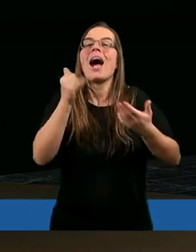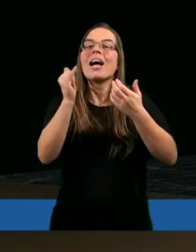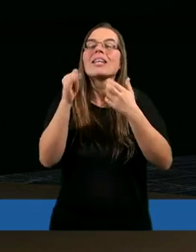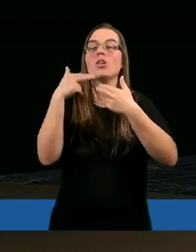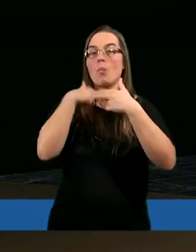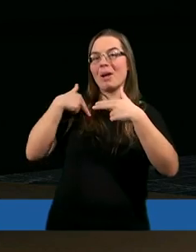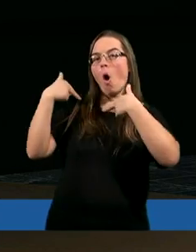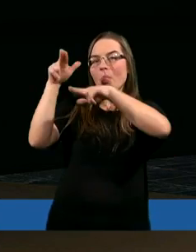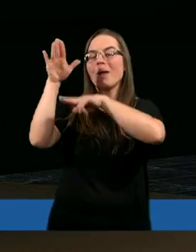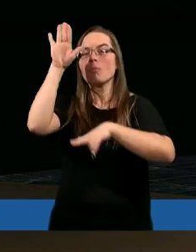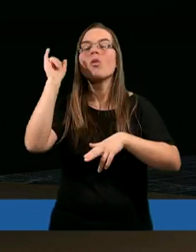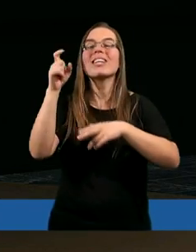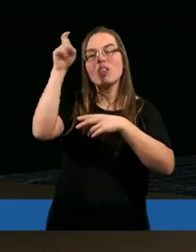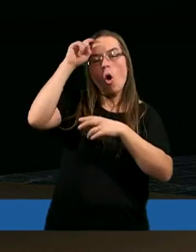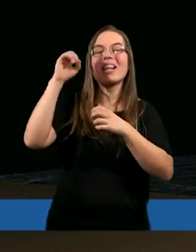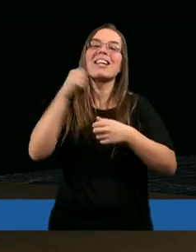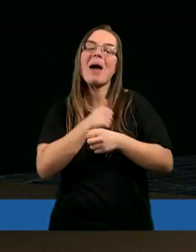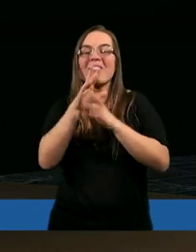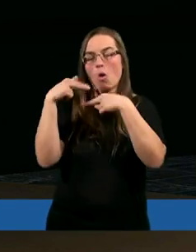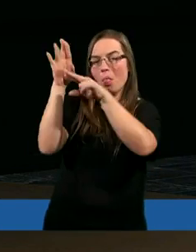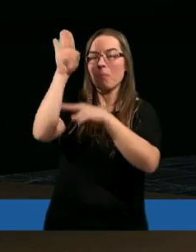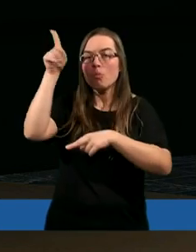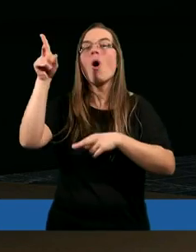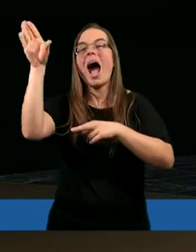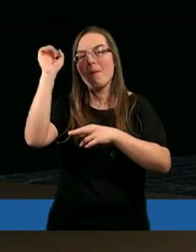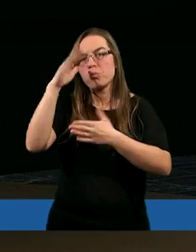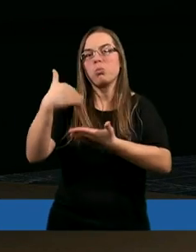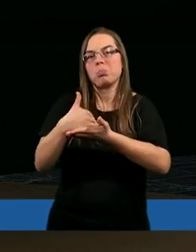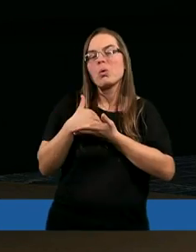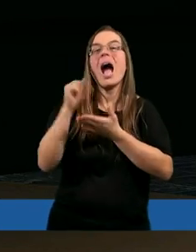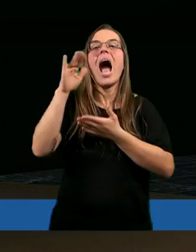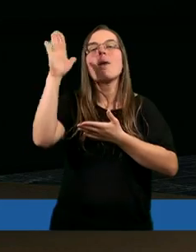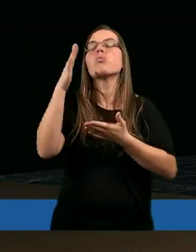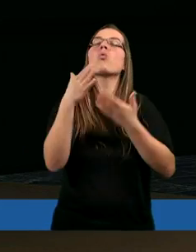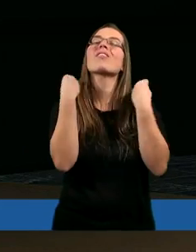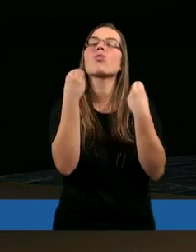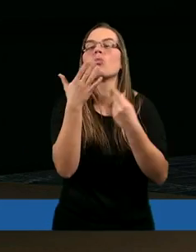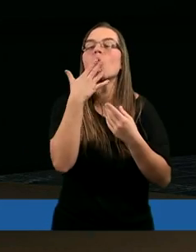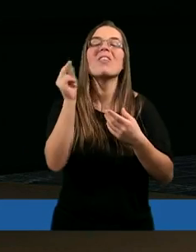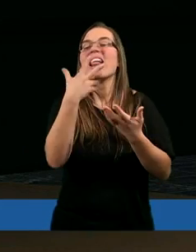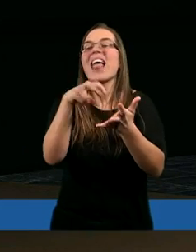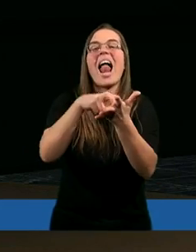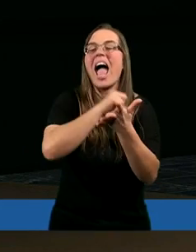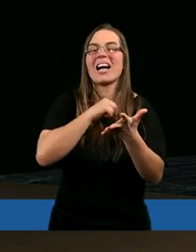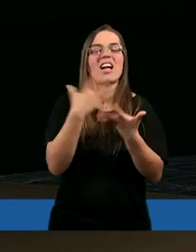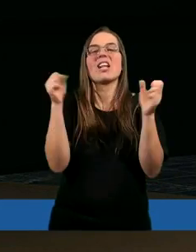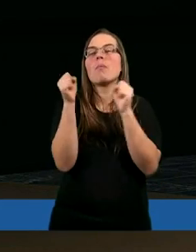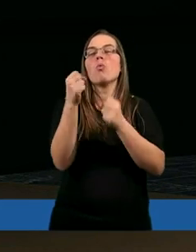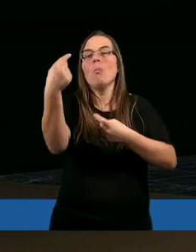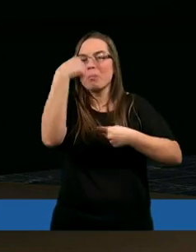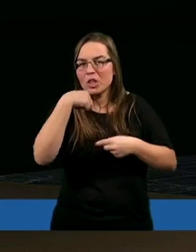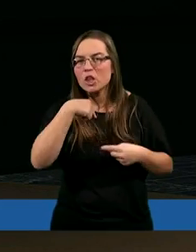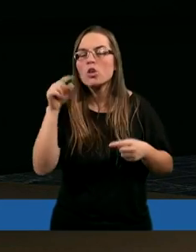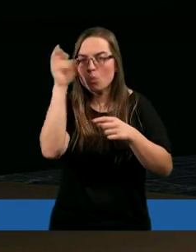życie, oddajemy mu swoje troski, zmartwienia. I to jest cudowne, że Pan mówi nie bój się, nie lękaj się, przyjdź do mnie, gdy masz